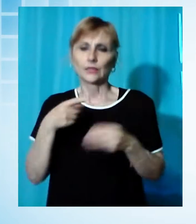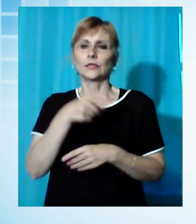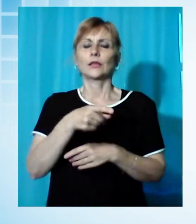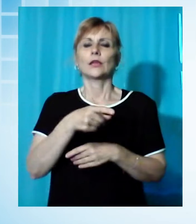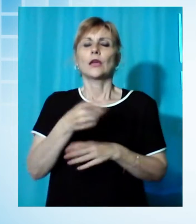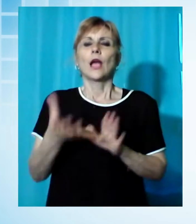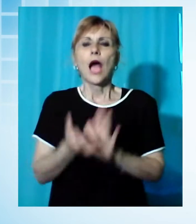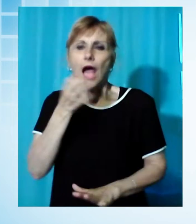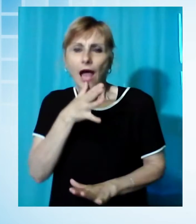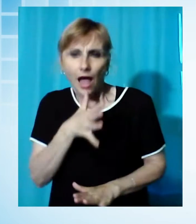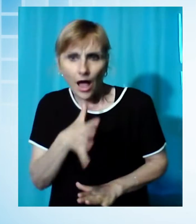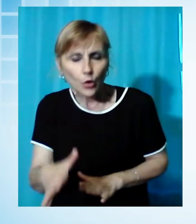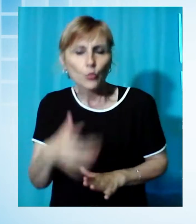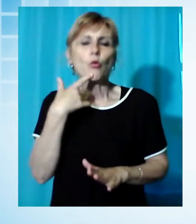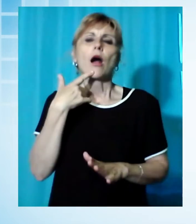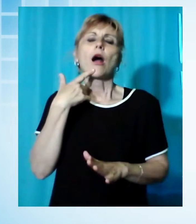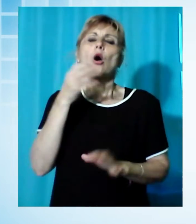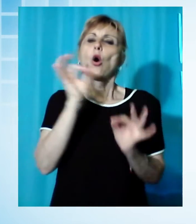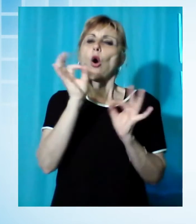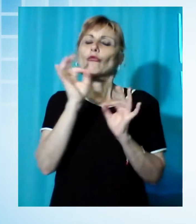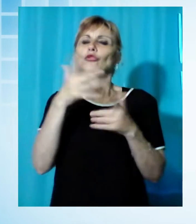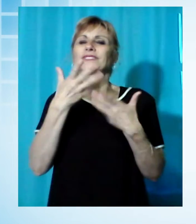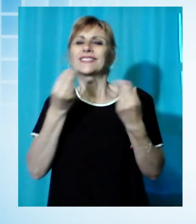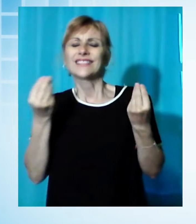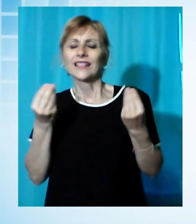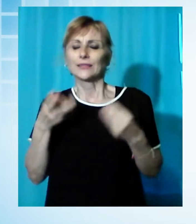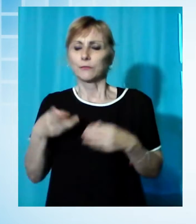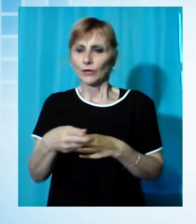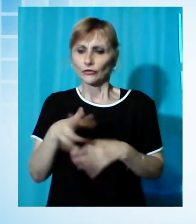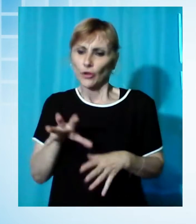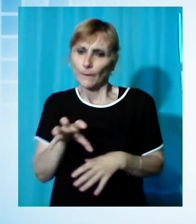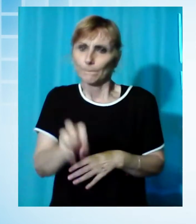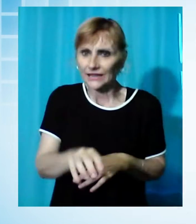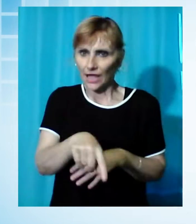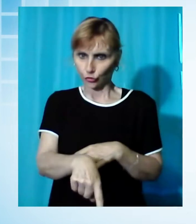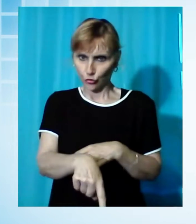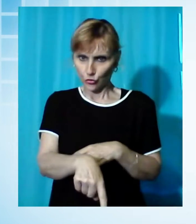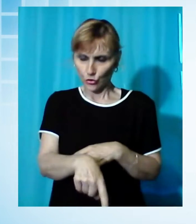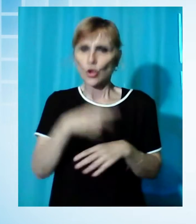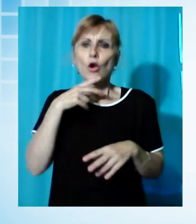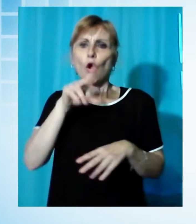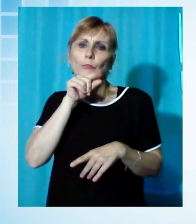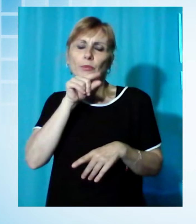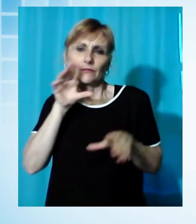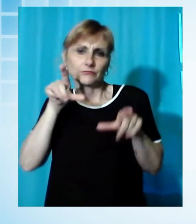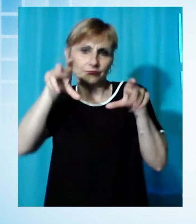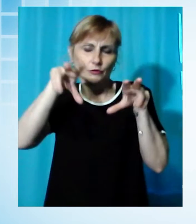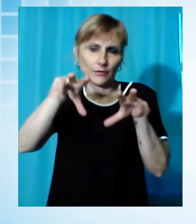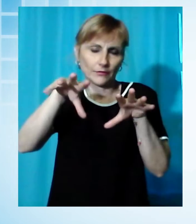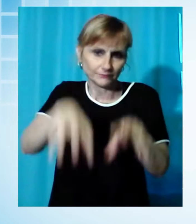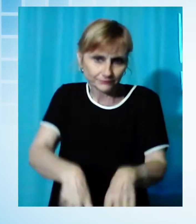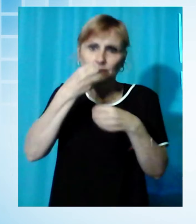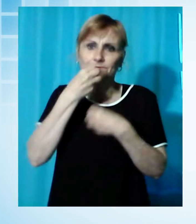forse anche l'iperdensità dei predatori quali per esempio cormorani e daironi. Ciò nonostante le notizie che arrivano dai